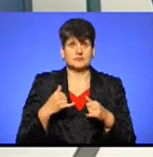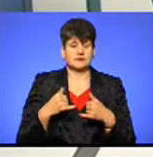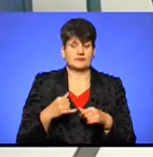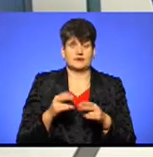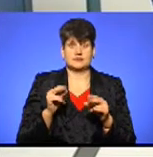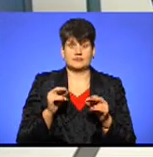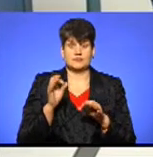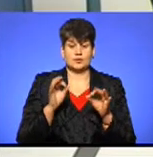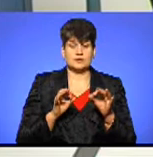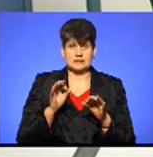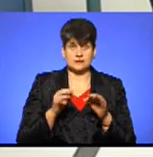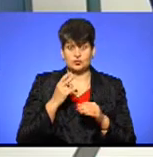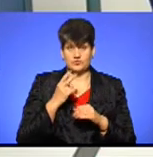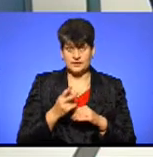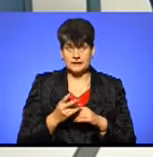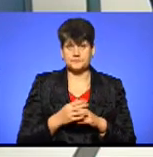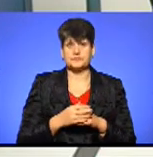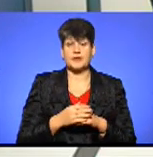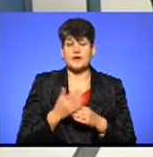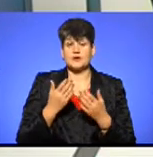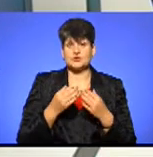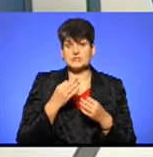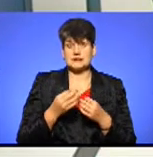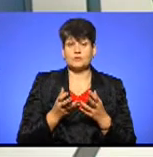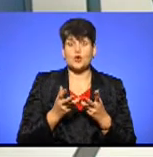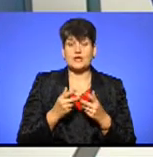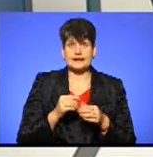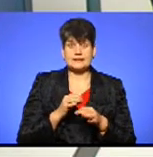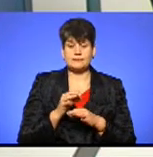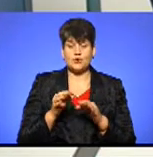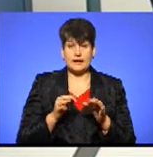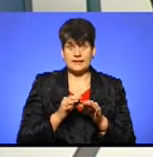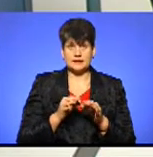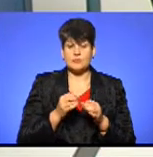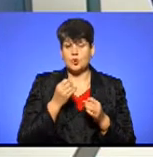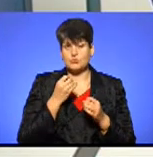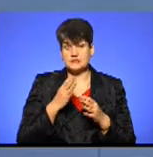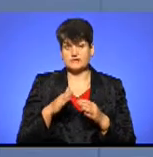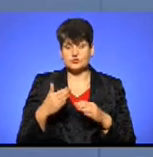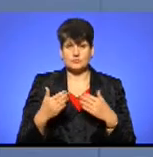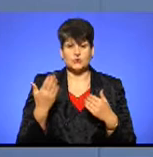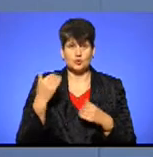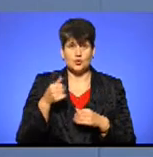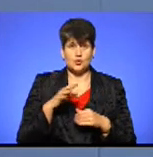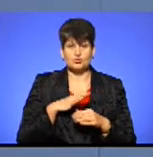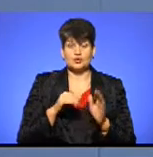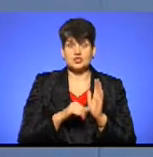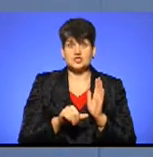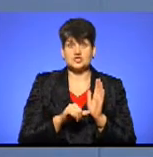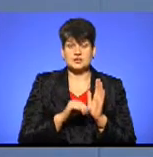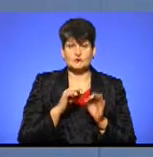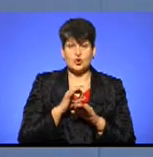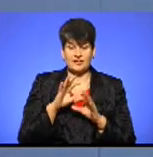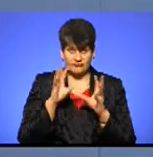подивитися, але якщо сказати про кількості проєктів і взагалі по позитивній стороні, минулого року, наприклад, було 66 проєктів